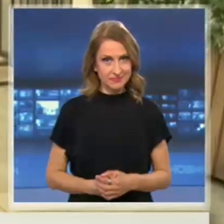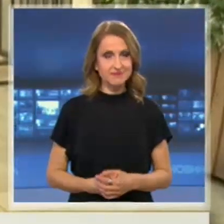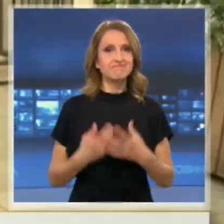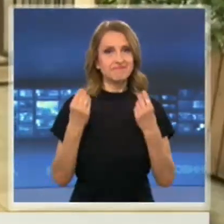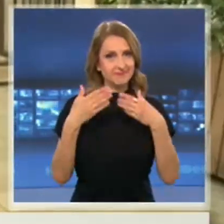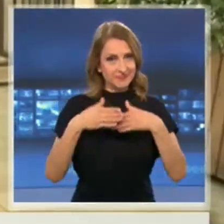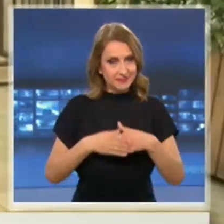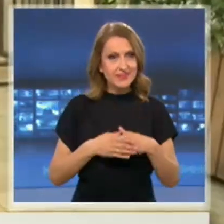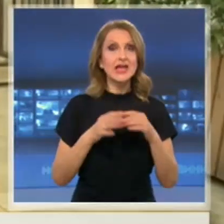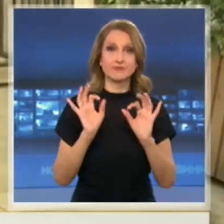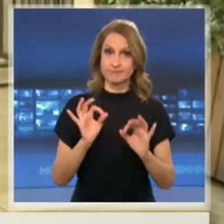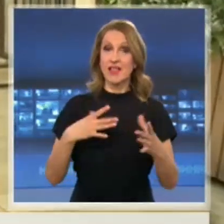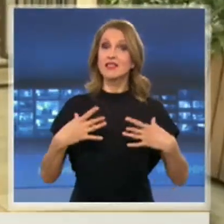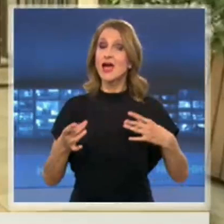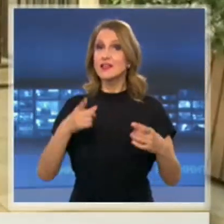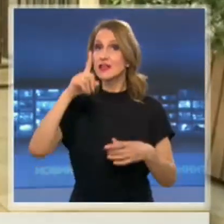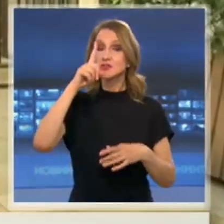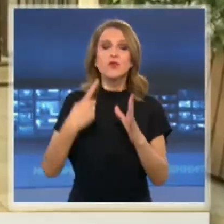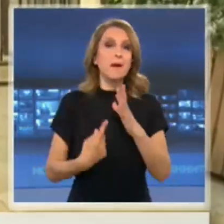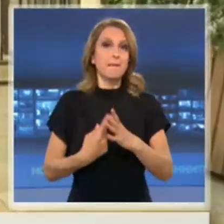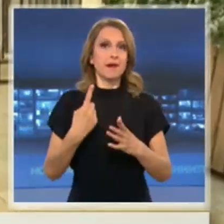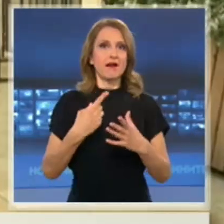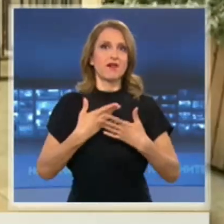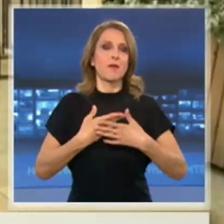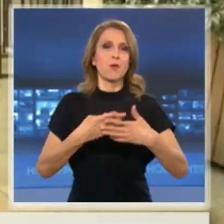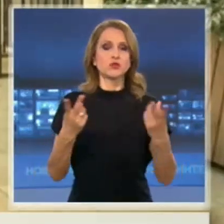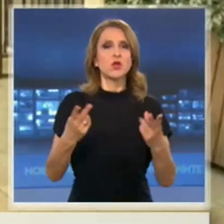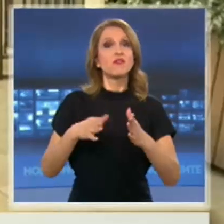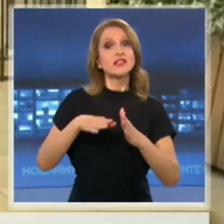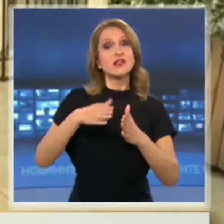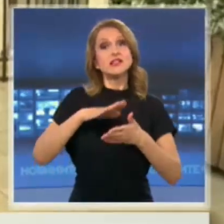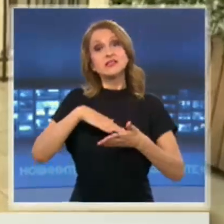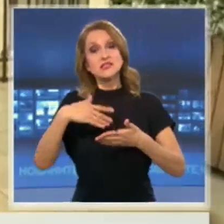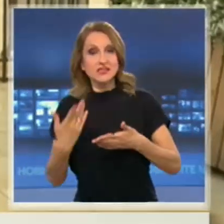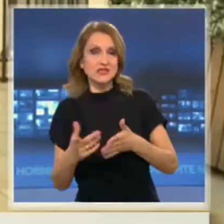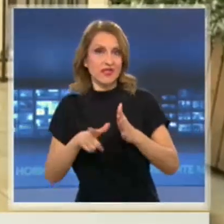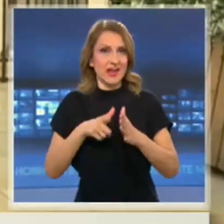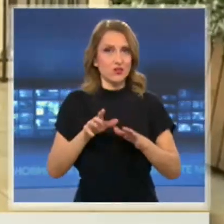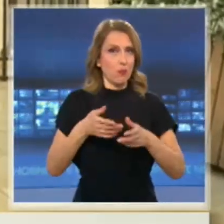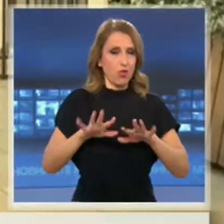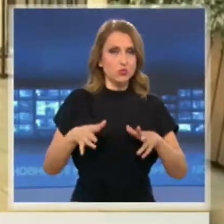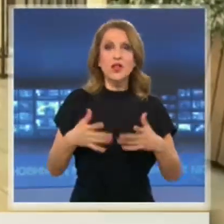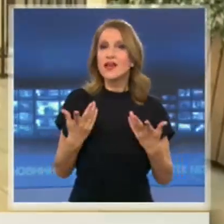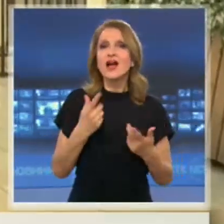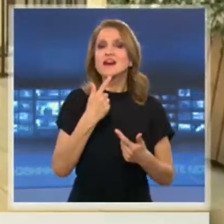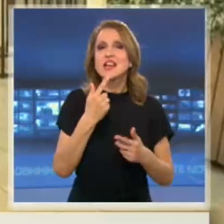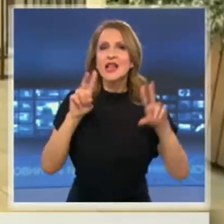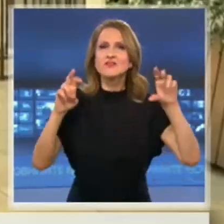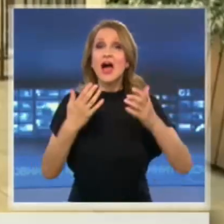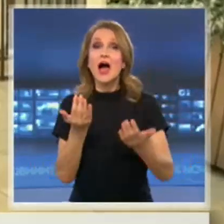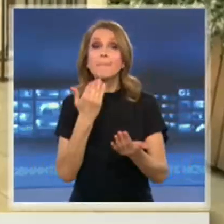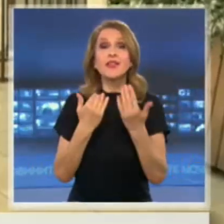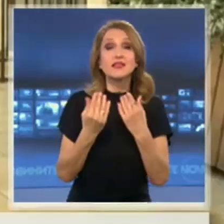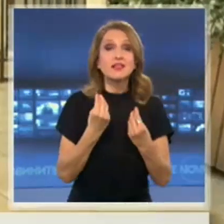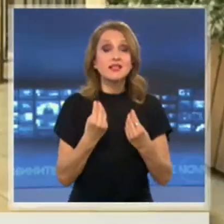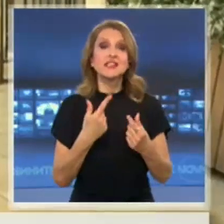Добър вечер. Театър София с първа постановка след края на извънредното положение. Апетит за череши. Тя се провежда